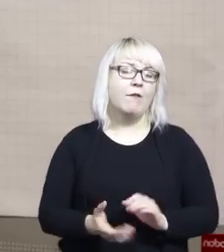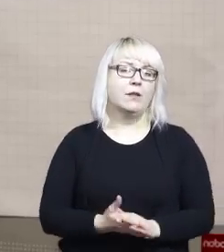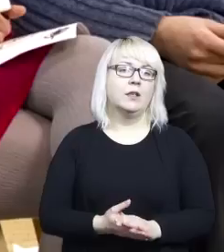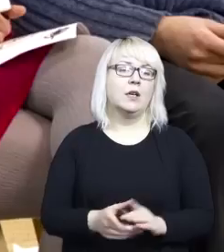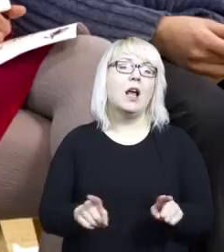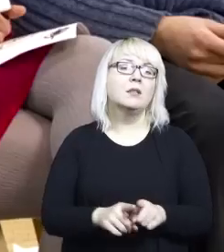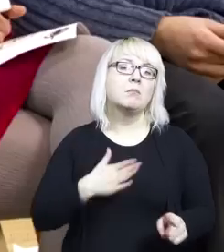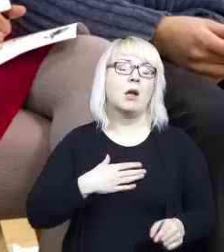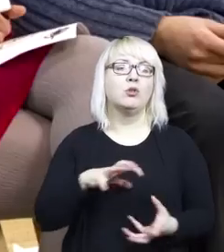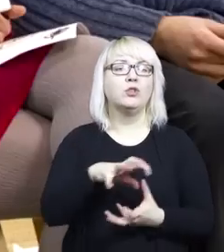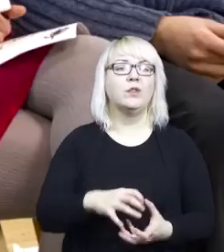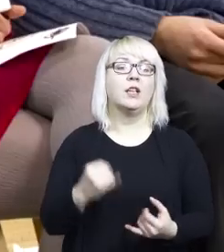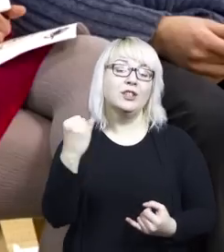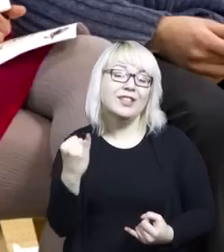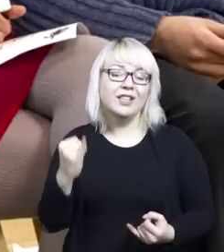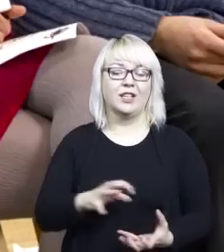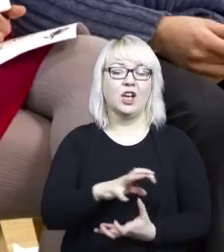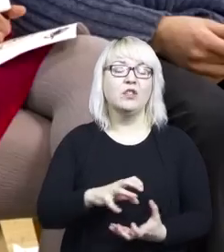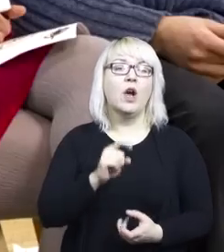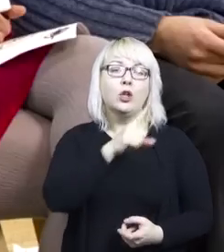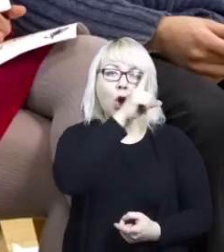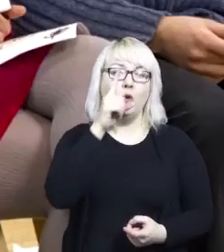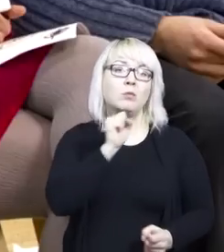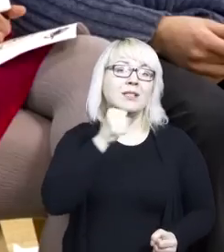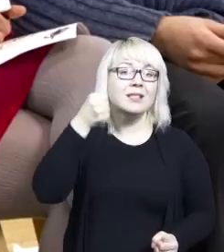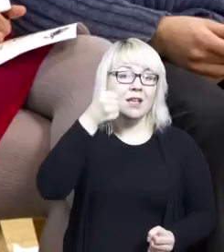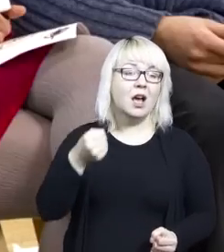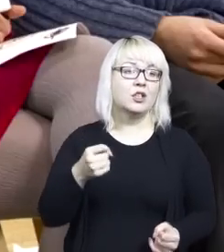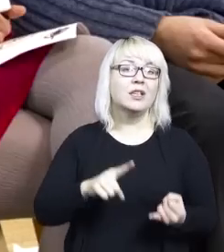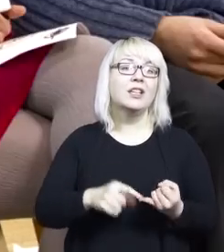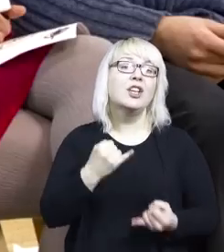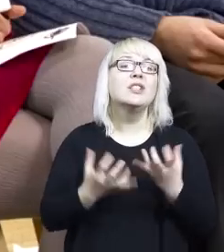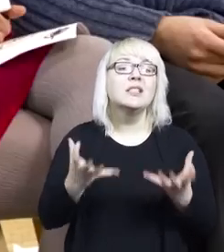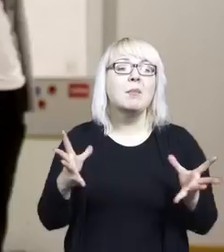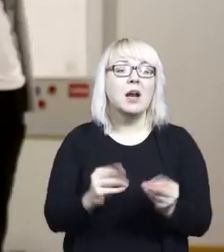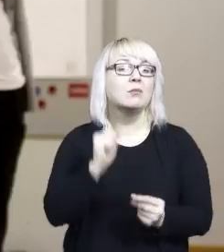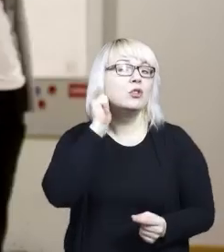i tak naprawdę, jeżeli chcemy się bawić z dziećmi, to mimo wszystko musimy usieść na podłodze. Jeżeli